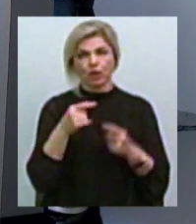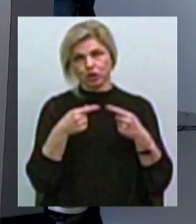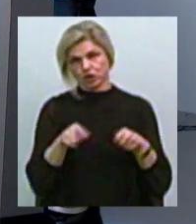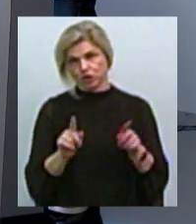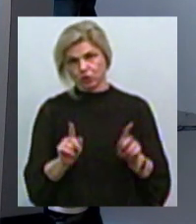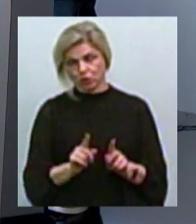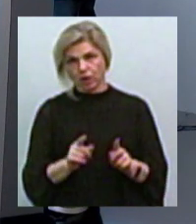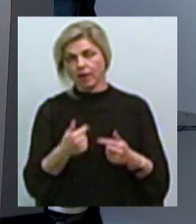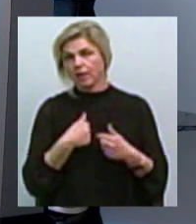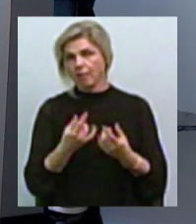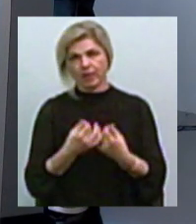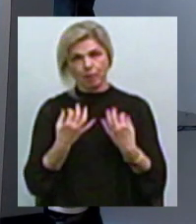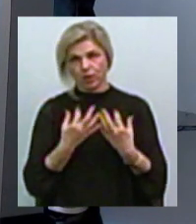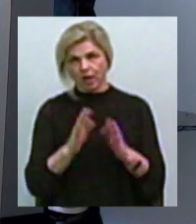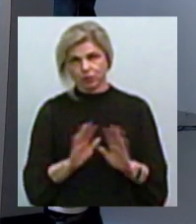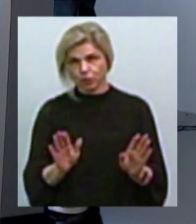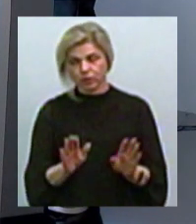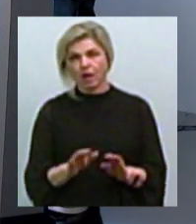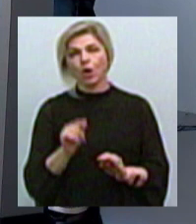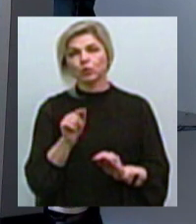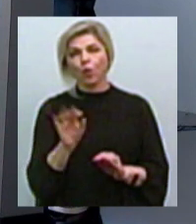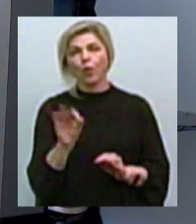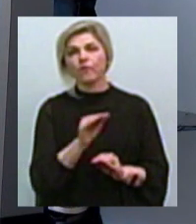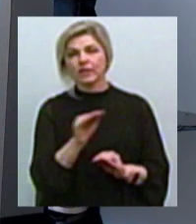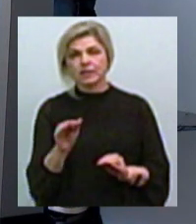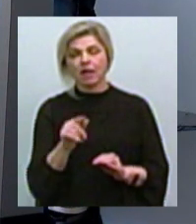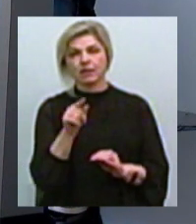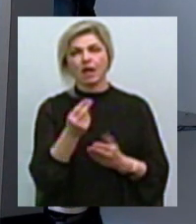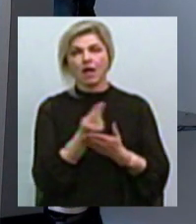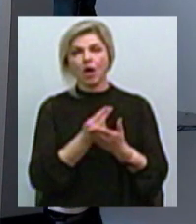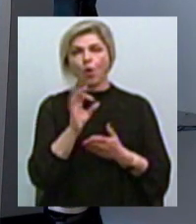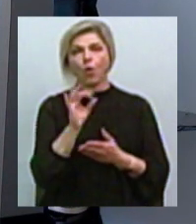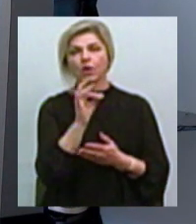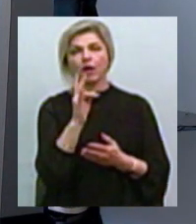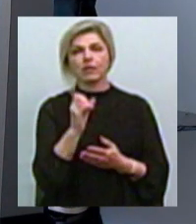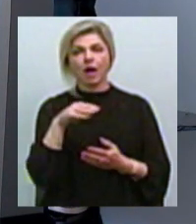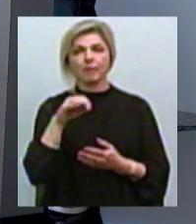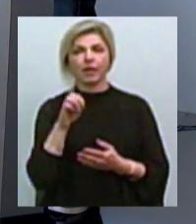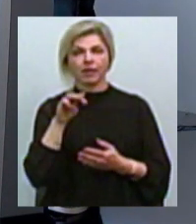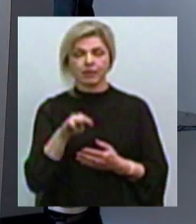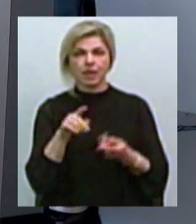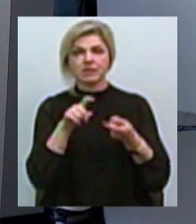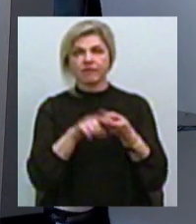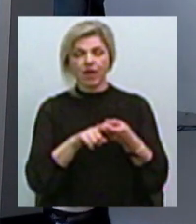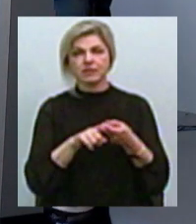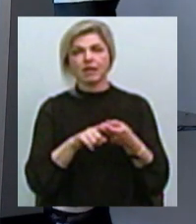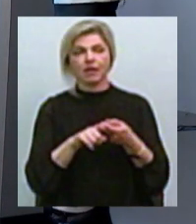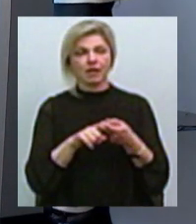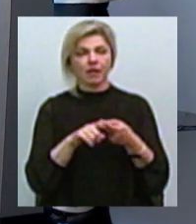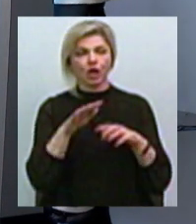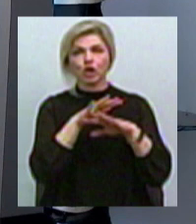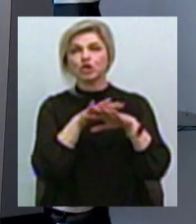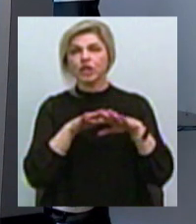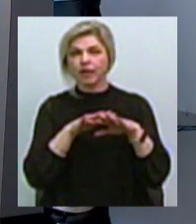нам не пояснюють Тут ми бачимо, офіційно це орнамент, пов'язаний з кристалічною решіткою Але кристалічна решітка там не